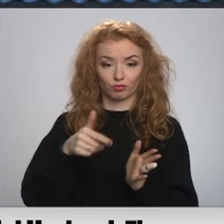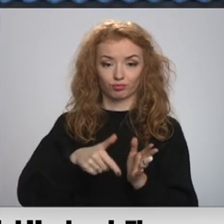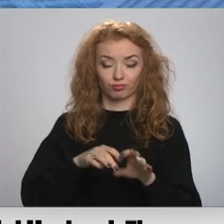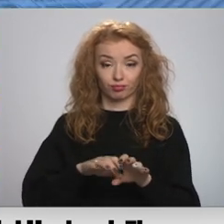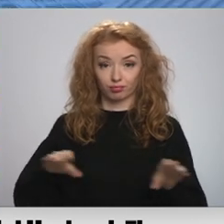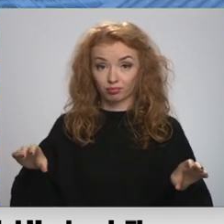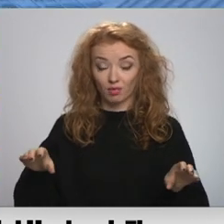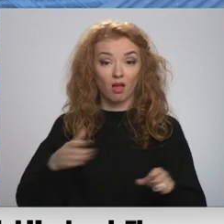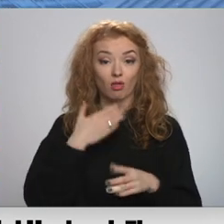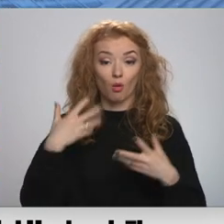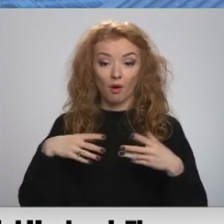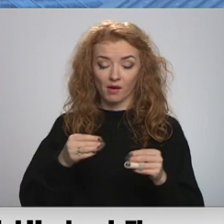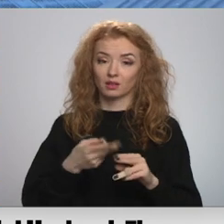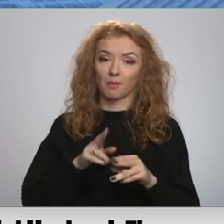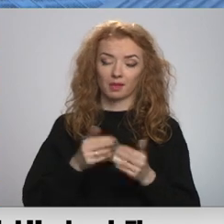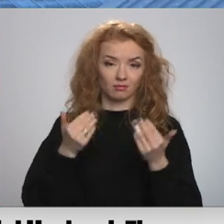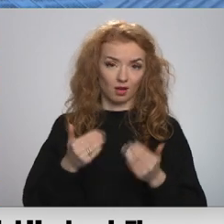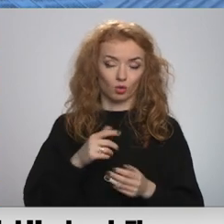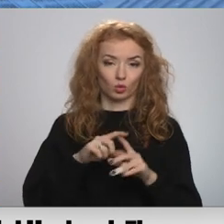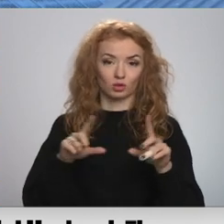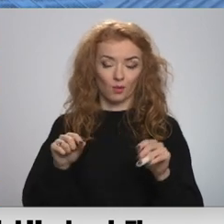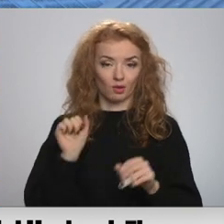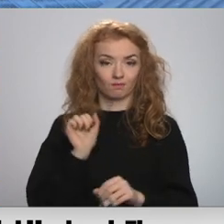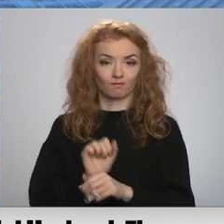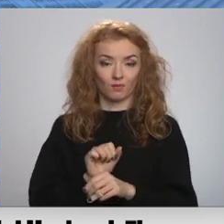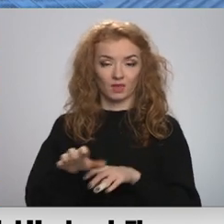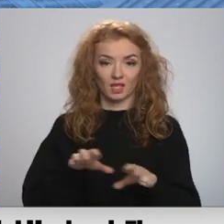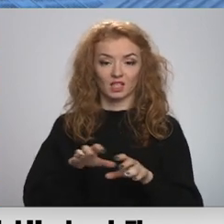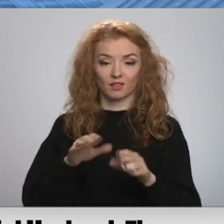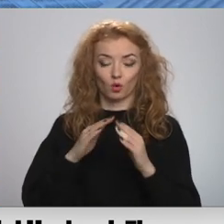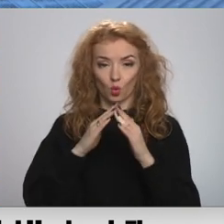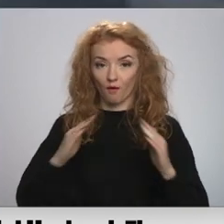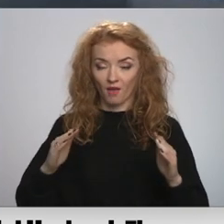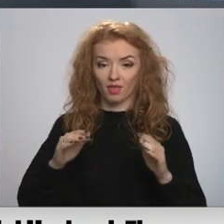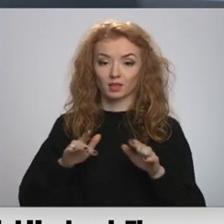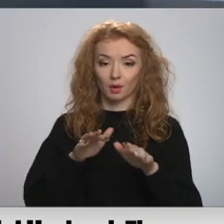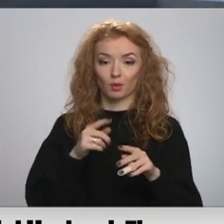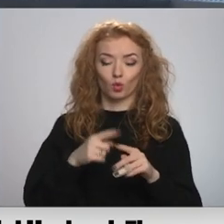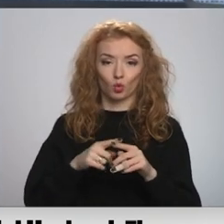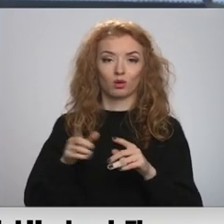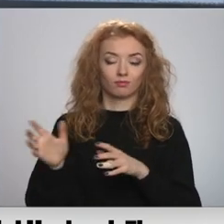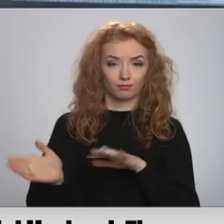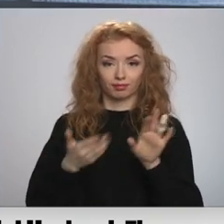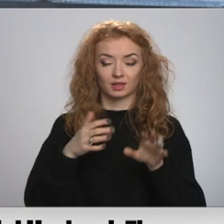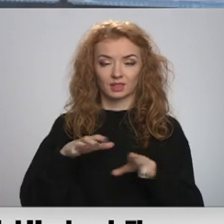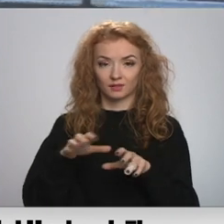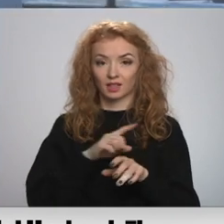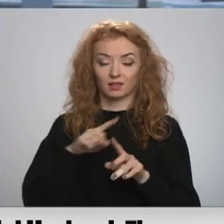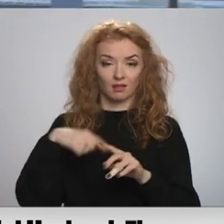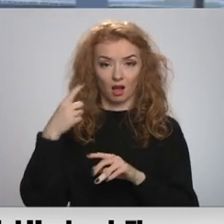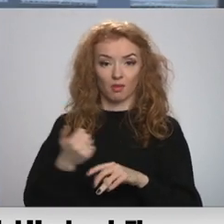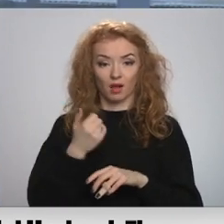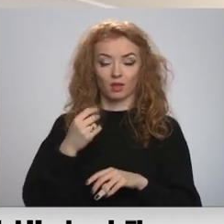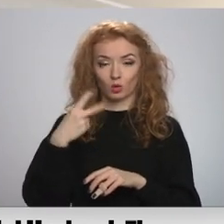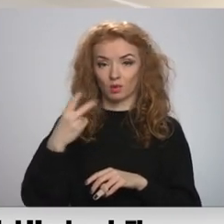Tas netika izdarīts, tāpēc tagad uzņēmām uzdots apturēt dzīvnieku novietnes darbību un atbrīvot to no zvērēm līdz nākamā gadu 20.